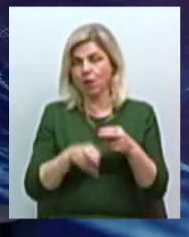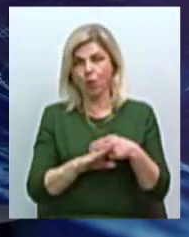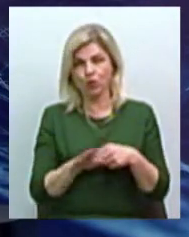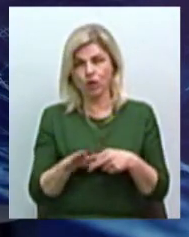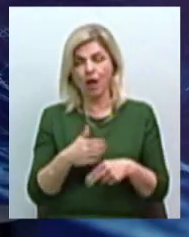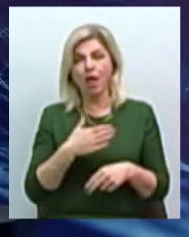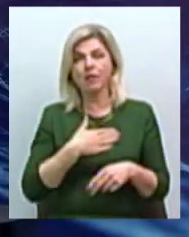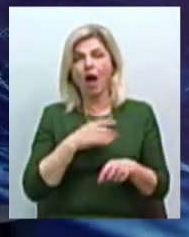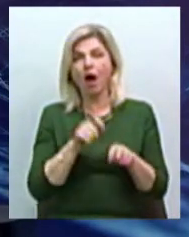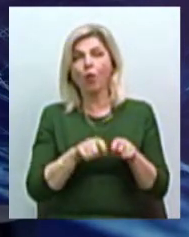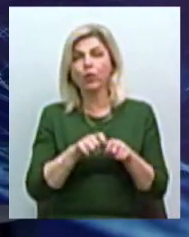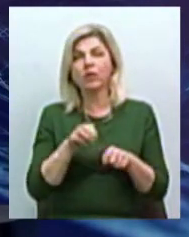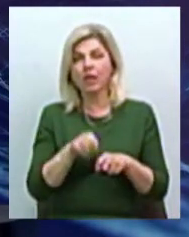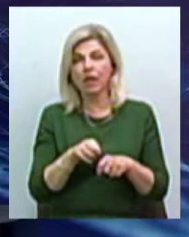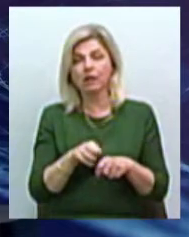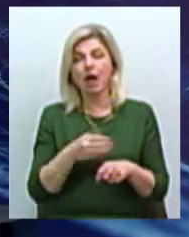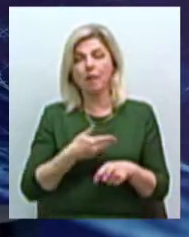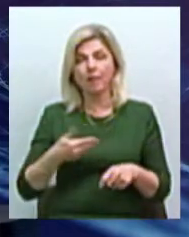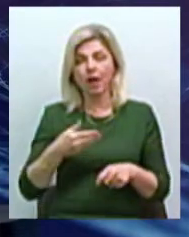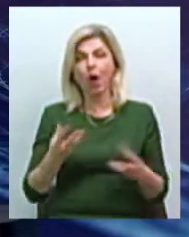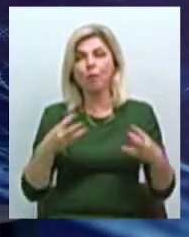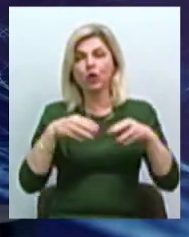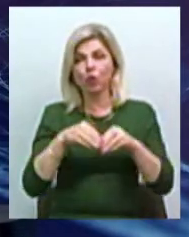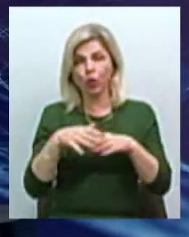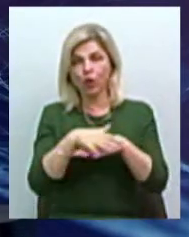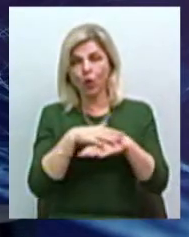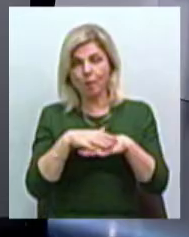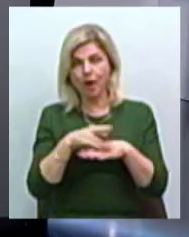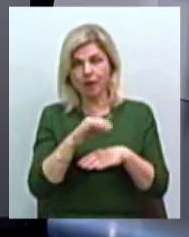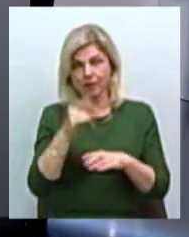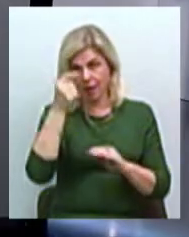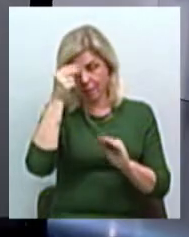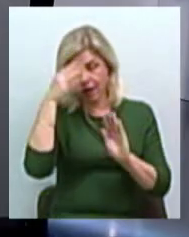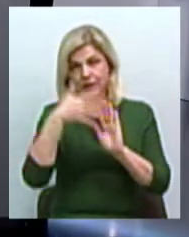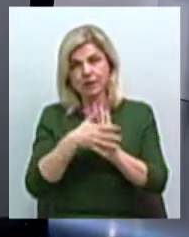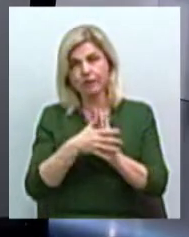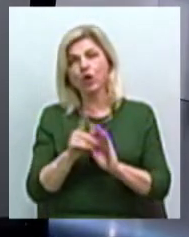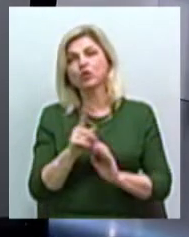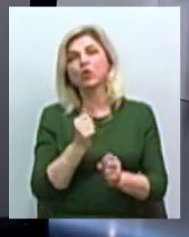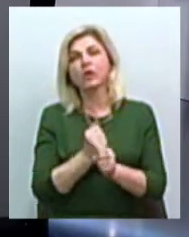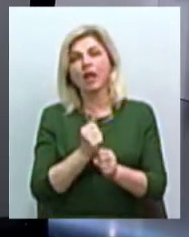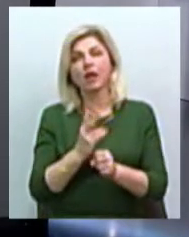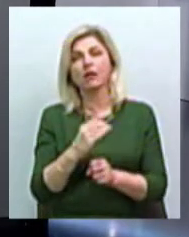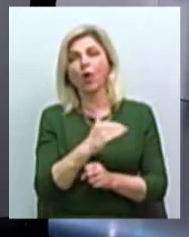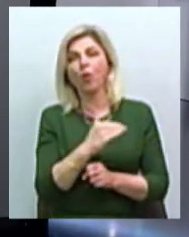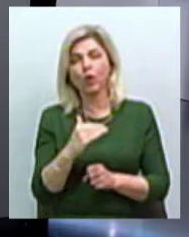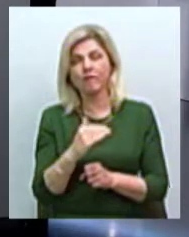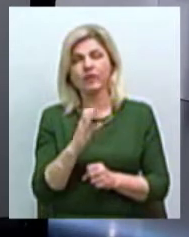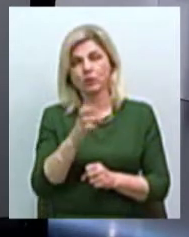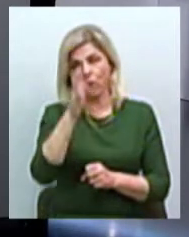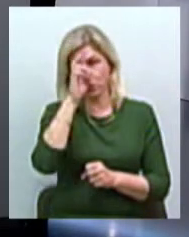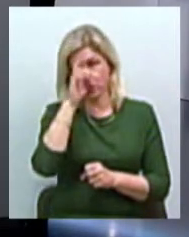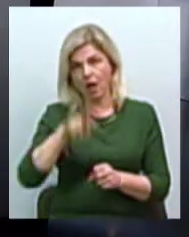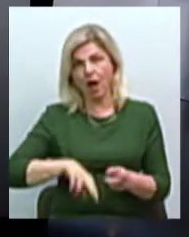проаналізували не тільки об'єдненна громада, а саме основне – це, що делається на уровні обласної господарської адміністрації. На